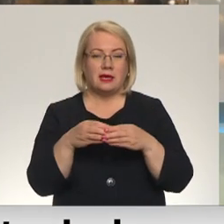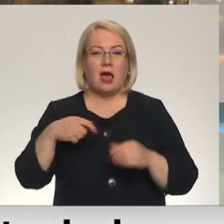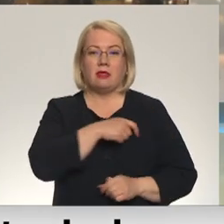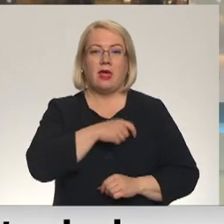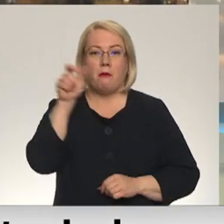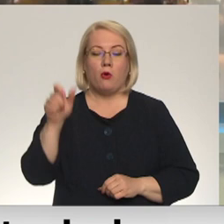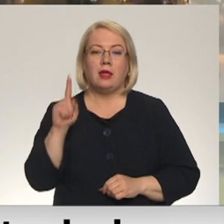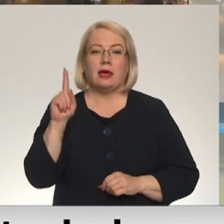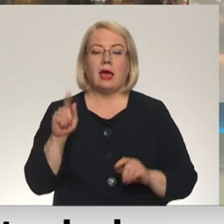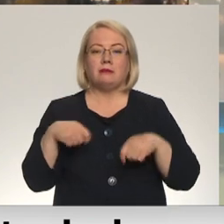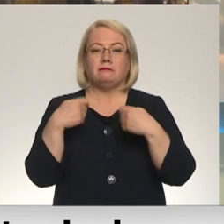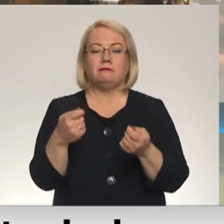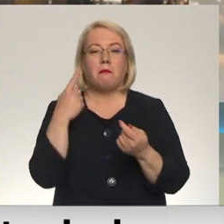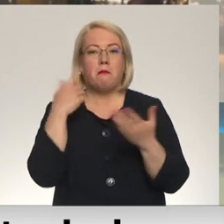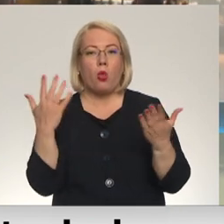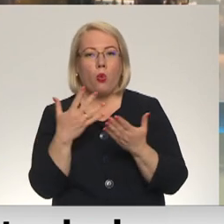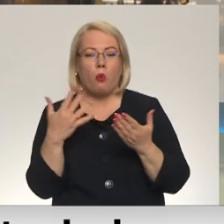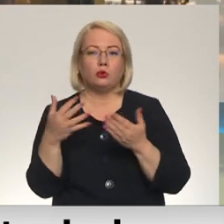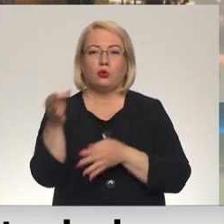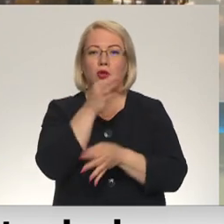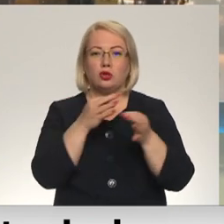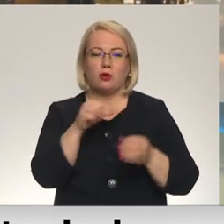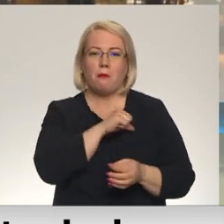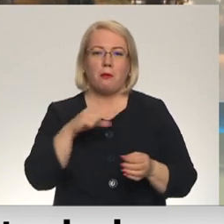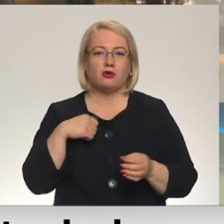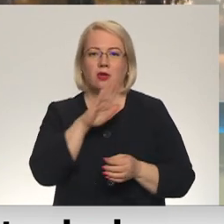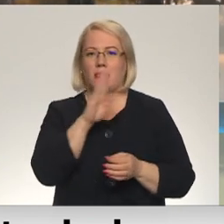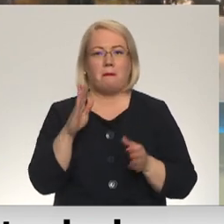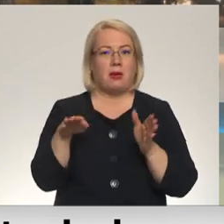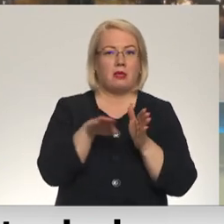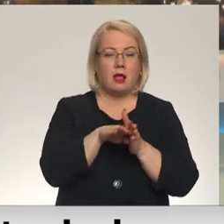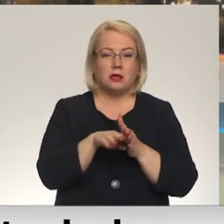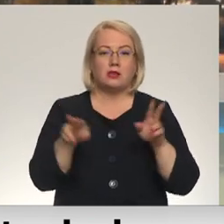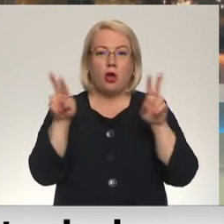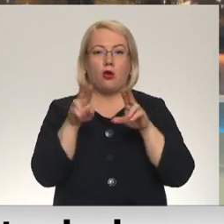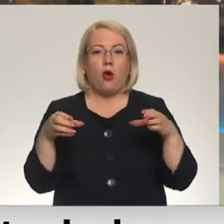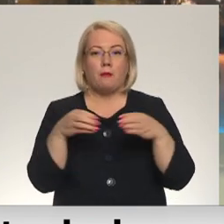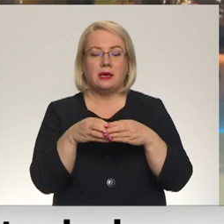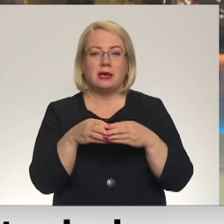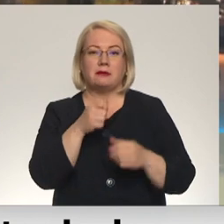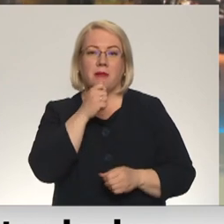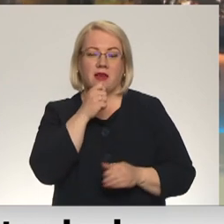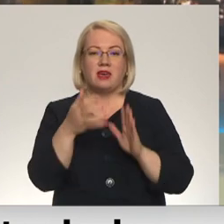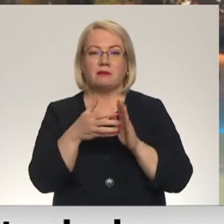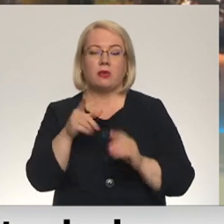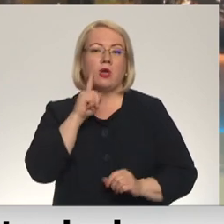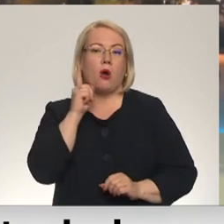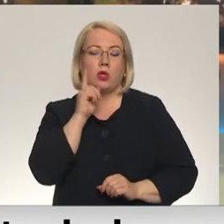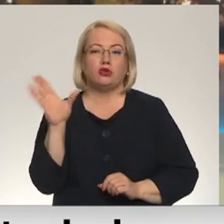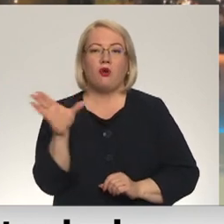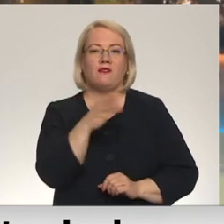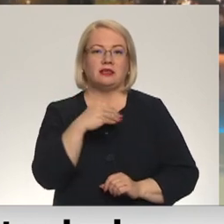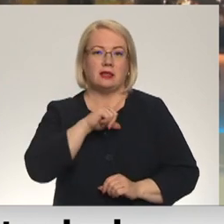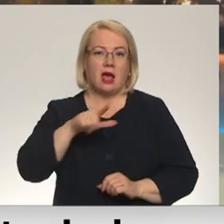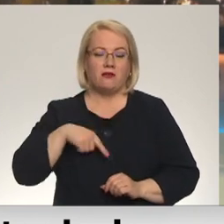tikai sniedza padomas un paši diskusijās neiesaistījās. Komisijas mikrofonus izmantoja jaunieši no visas Latvijas, jo viņiem tika